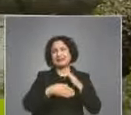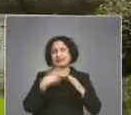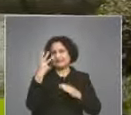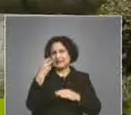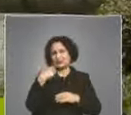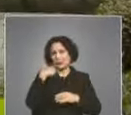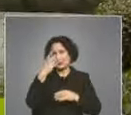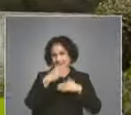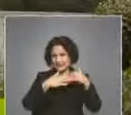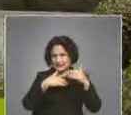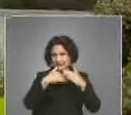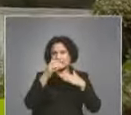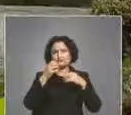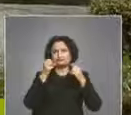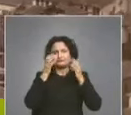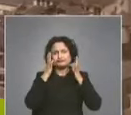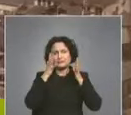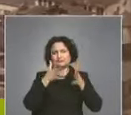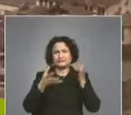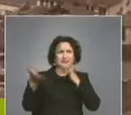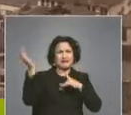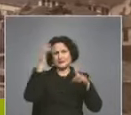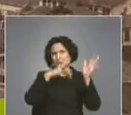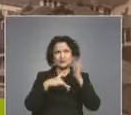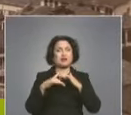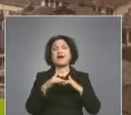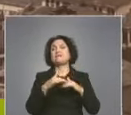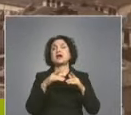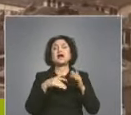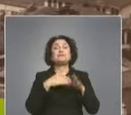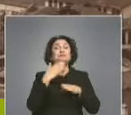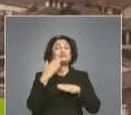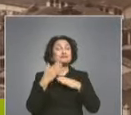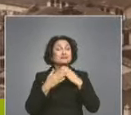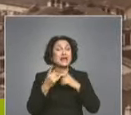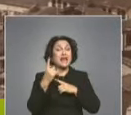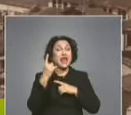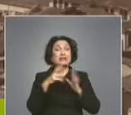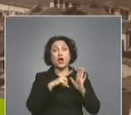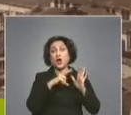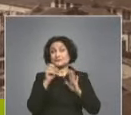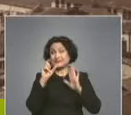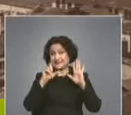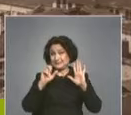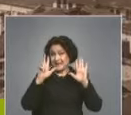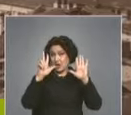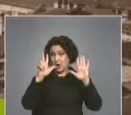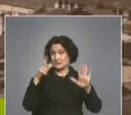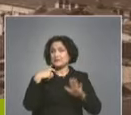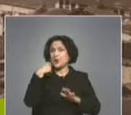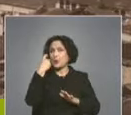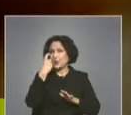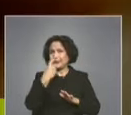издигане, злощастен инцидент го разрушава. В началото на януари 1878 година,